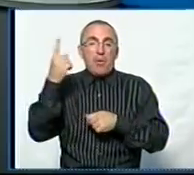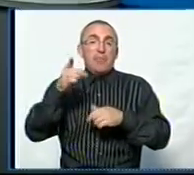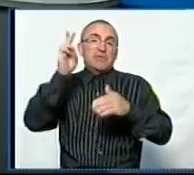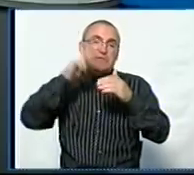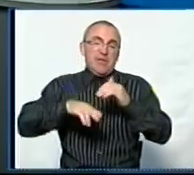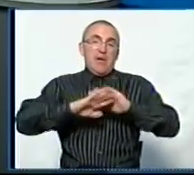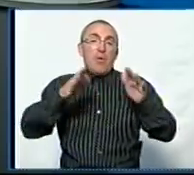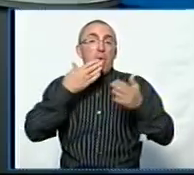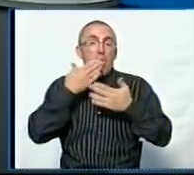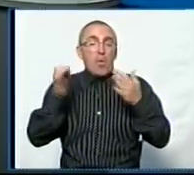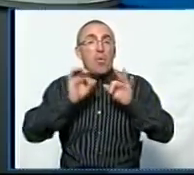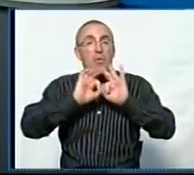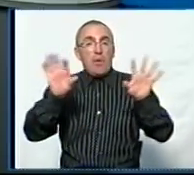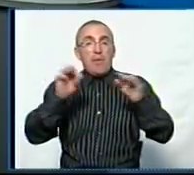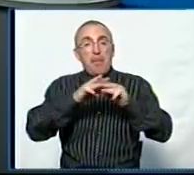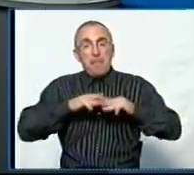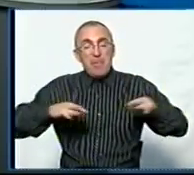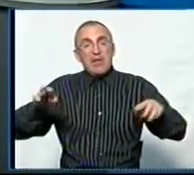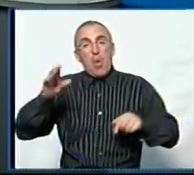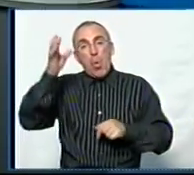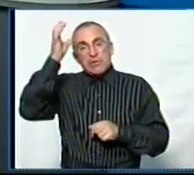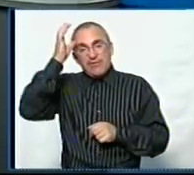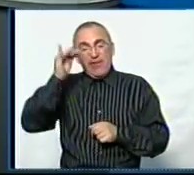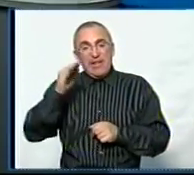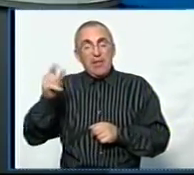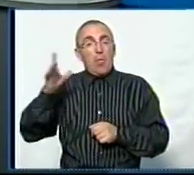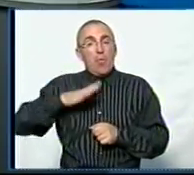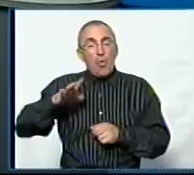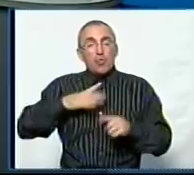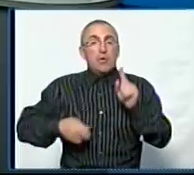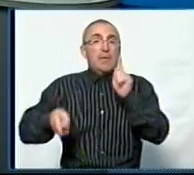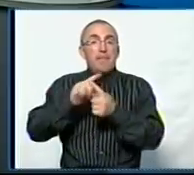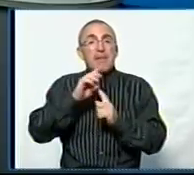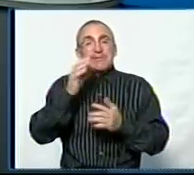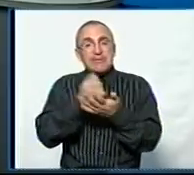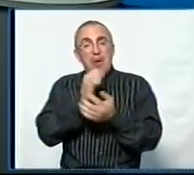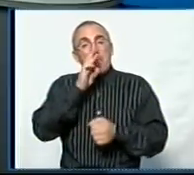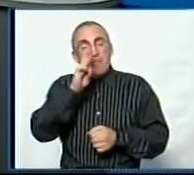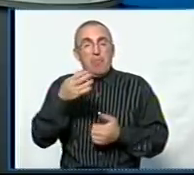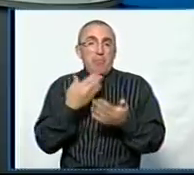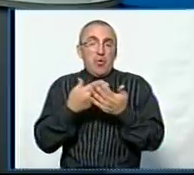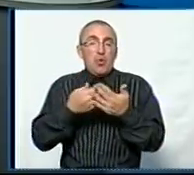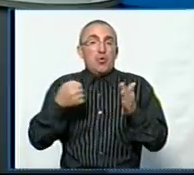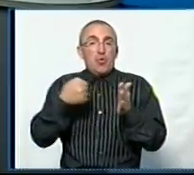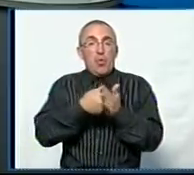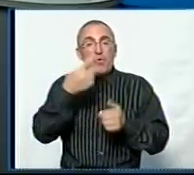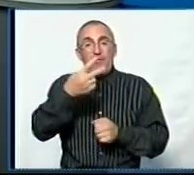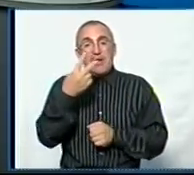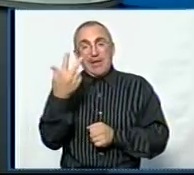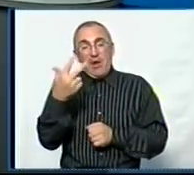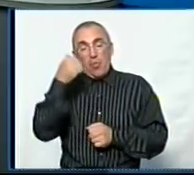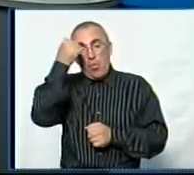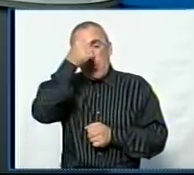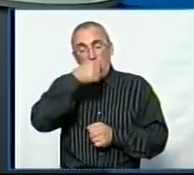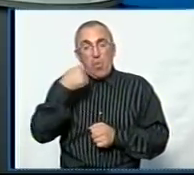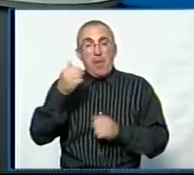завершувати. На останок інформації від Міністерства освіти. Там очікують на реформу заробітної плати. Здається, до 2023 року